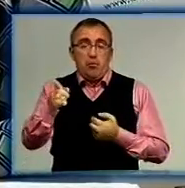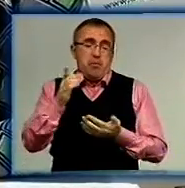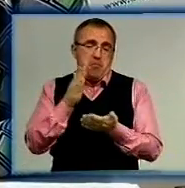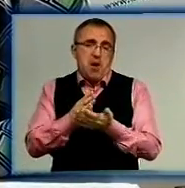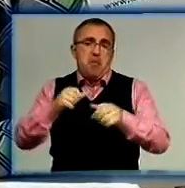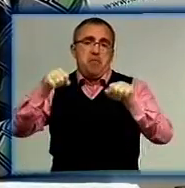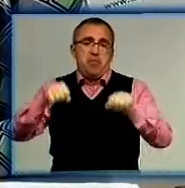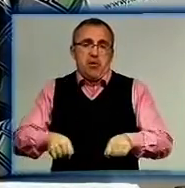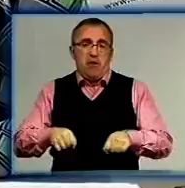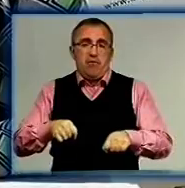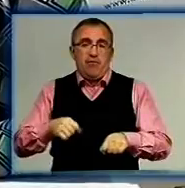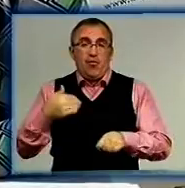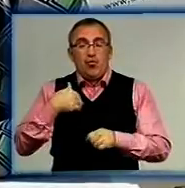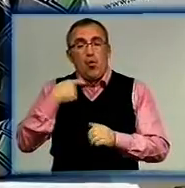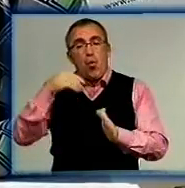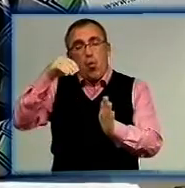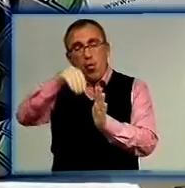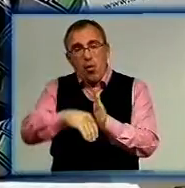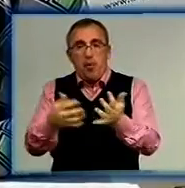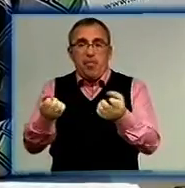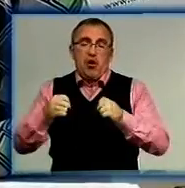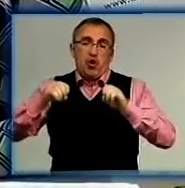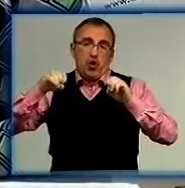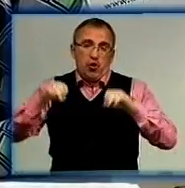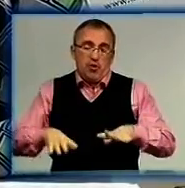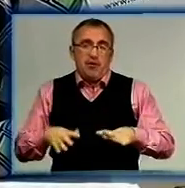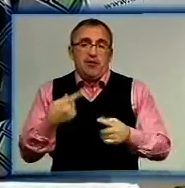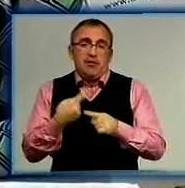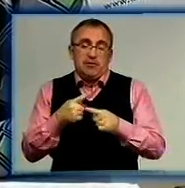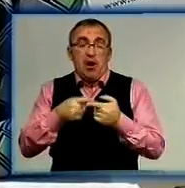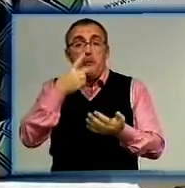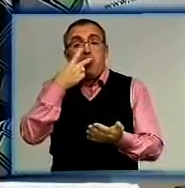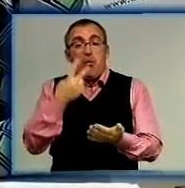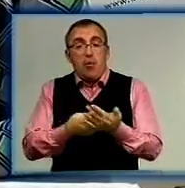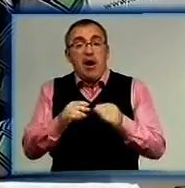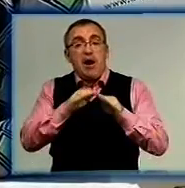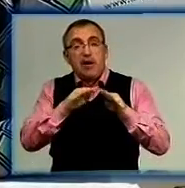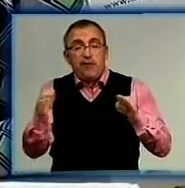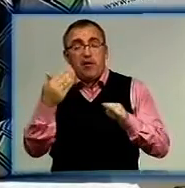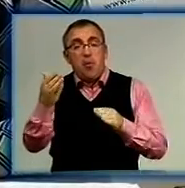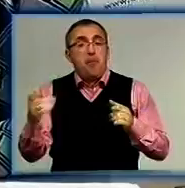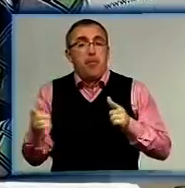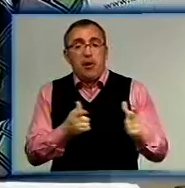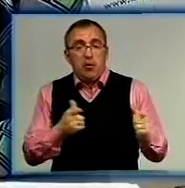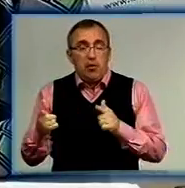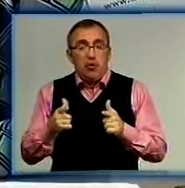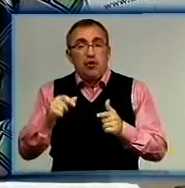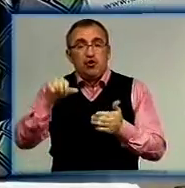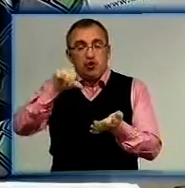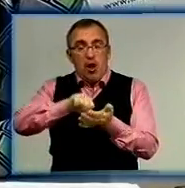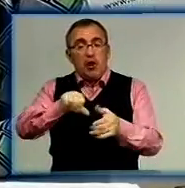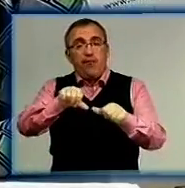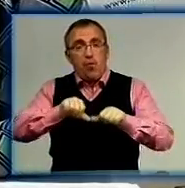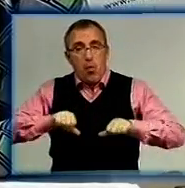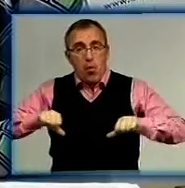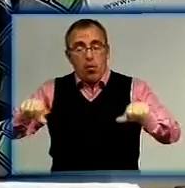право. Намагалися проголосувати, прийняти рішення. Тобто це показує рівень підготовки членів комісії. Але,